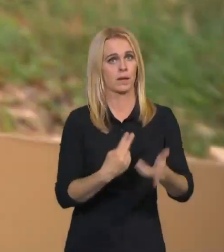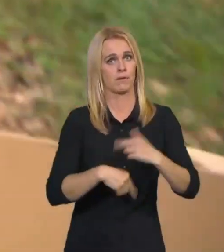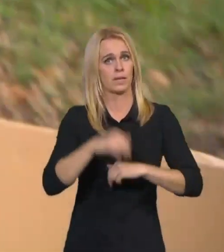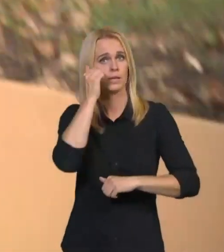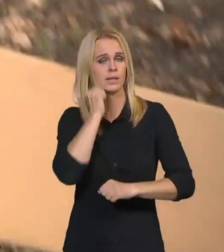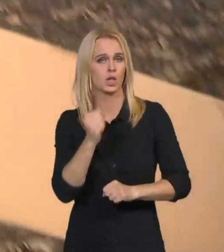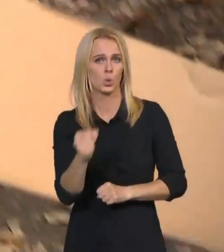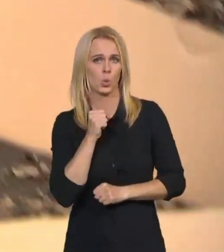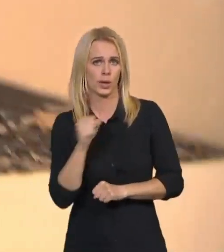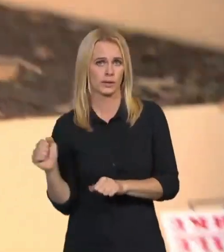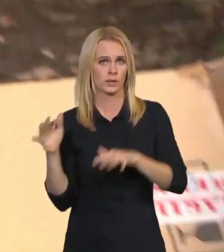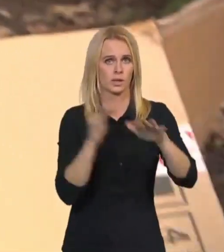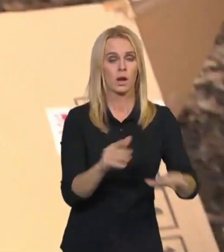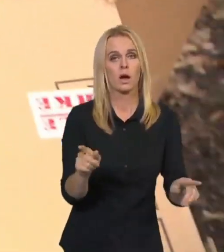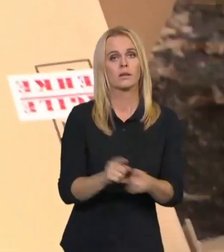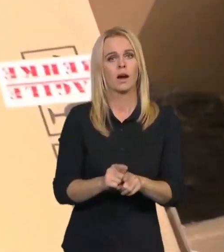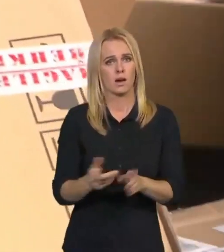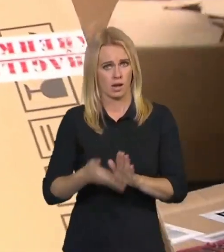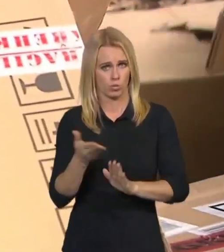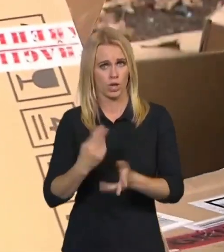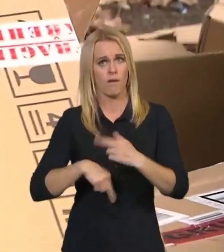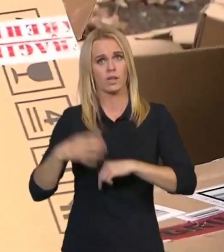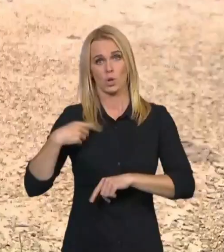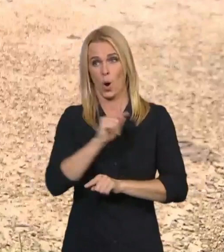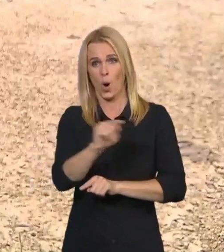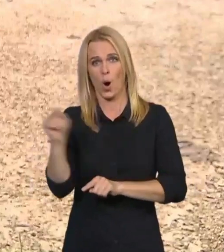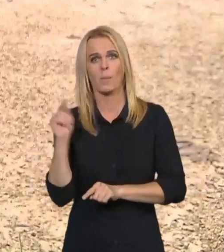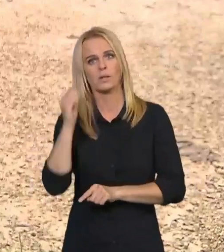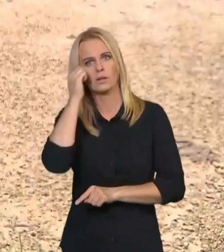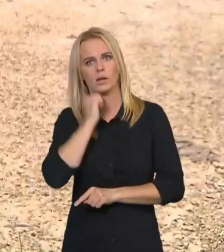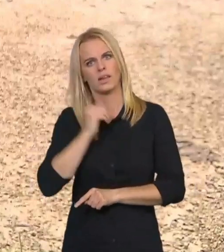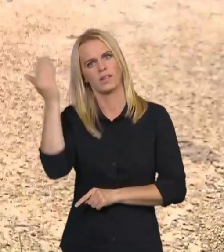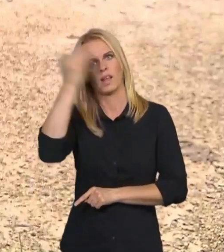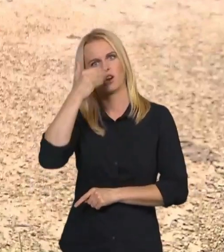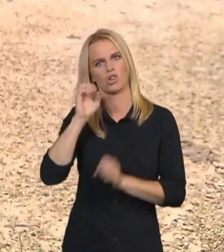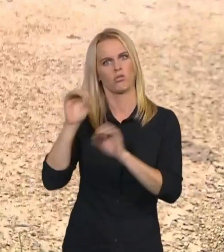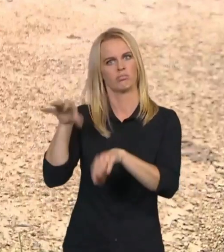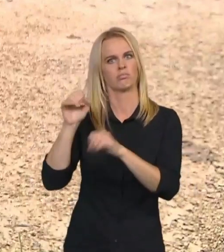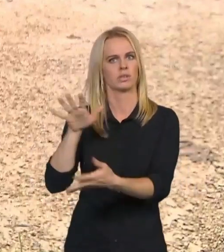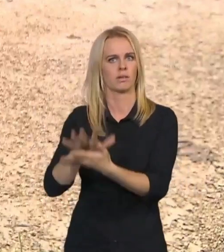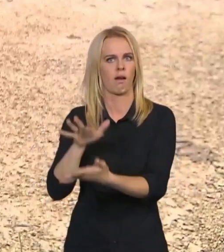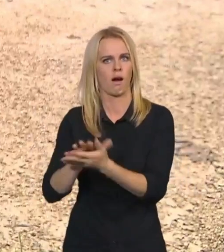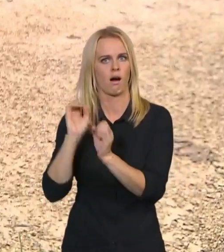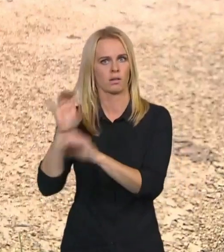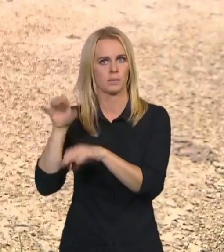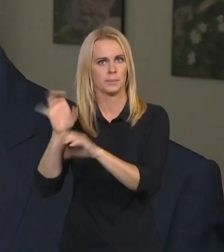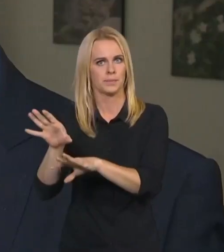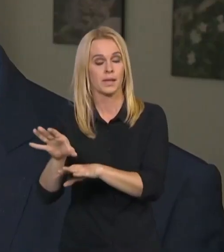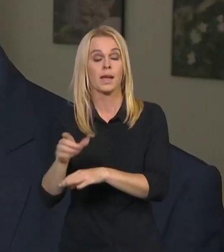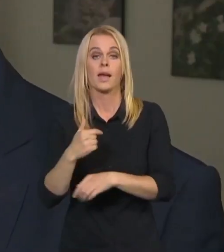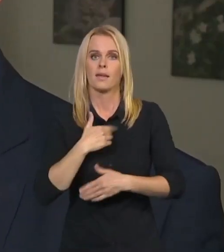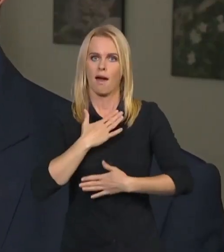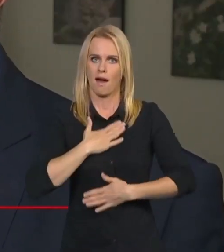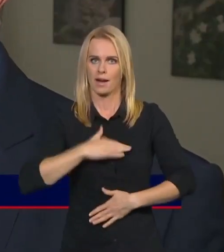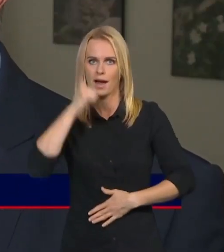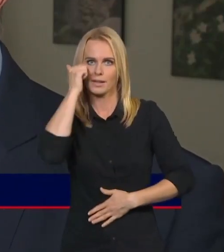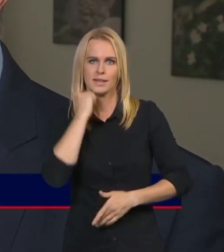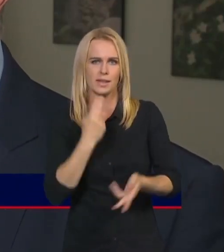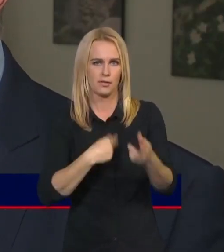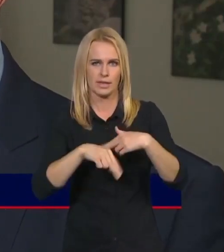některé obce tíží nárůst černých skládek. Jsme na jednu stranu byli rádi, že lidé vyrazili do přírody. Bohužel